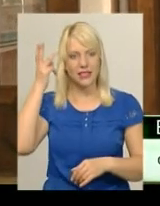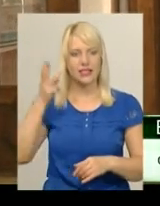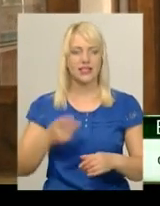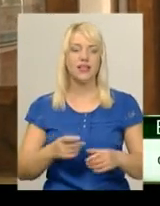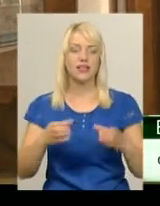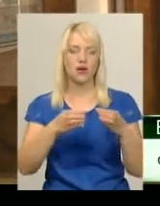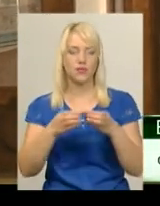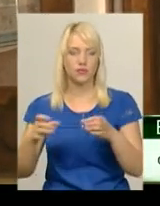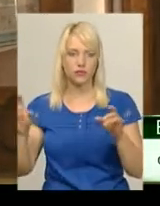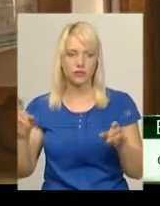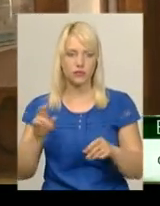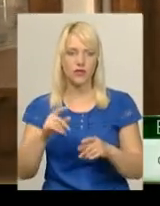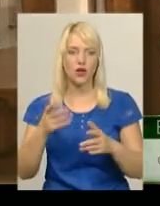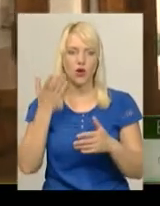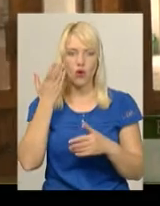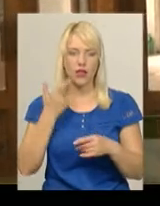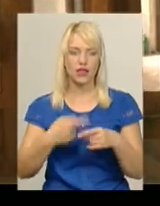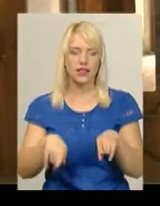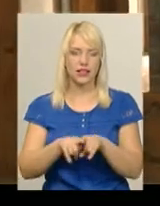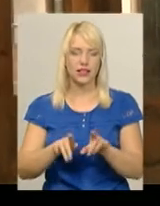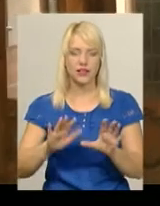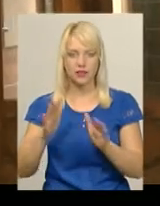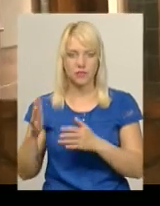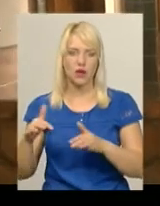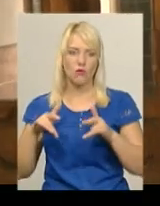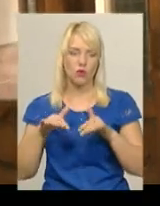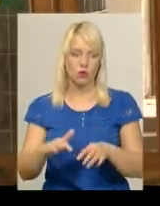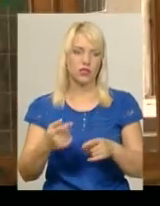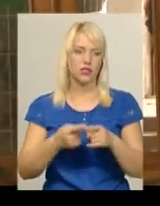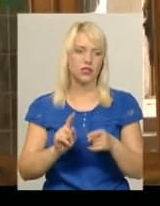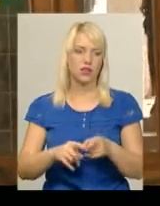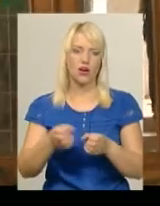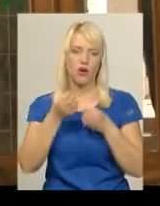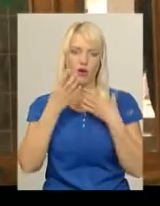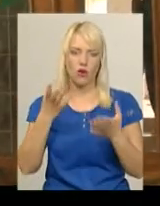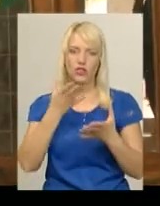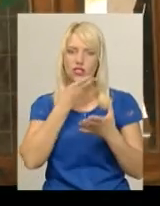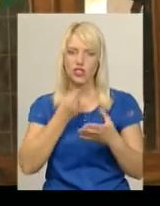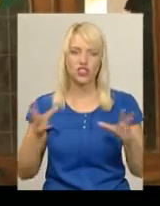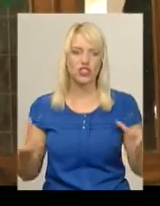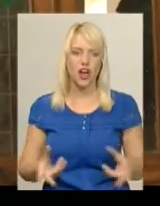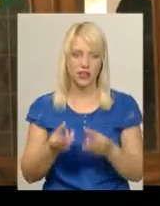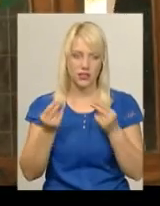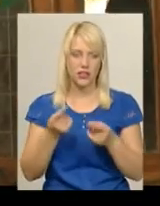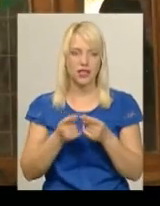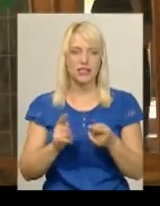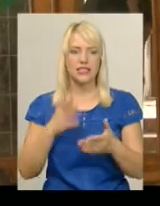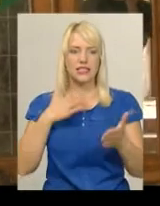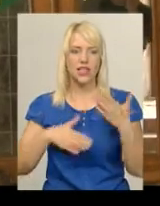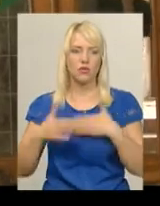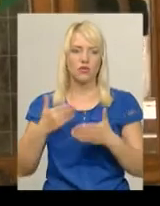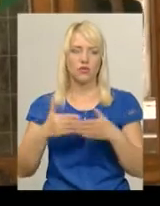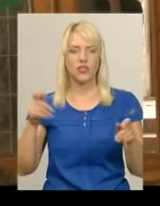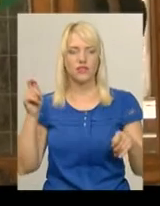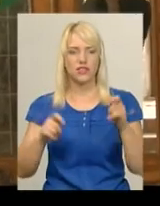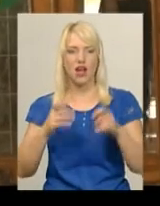а коли такий івент проїсходить, це дуже-дуже хороший шанс. Задоволення від фестивалю, ось і